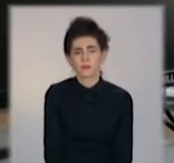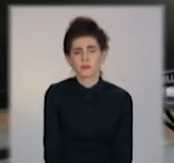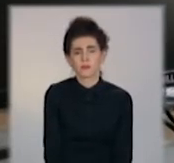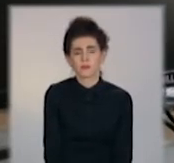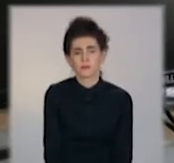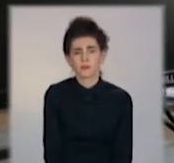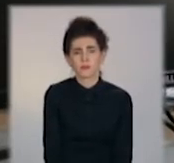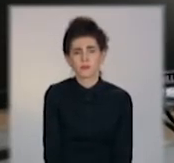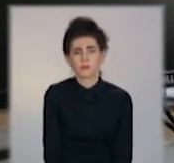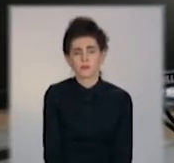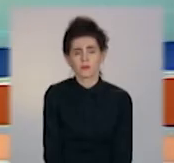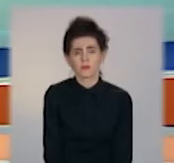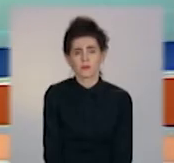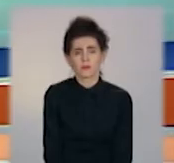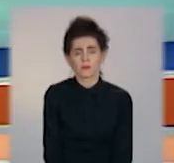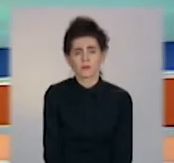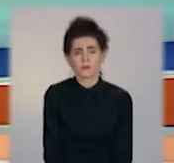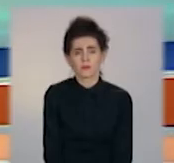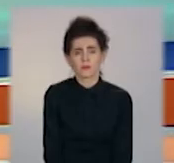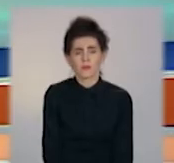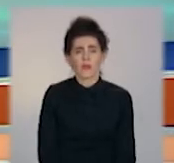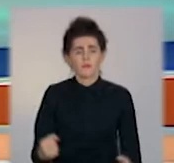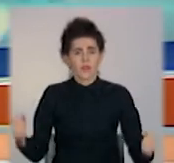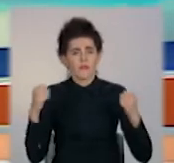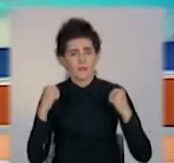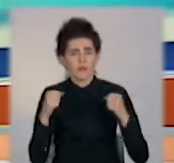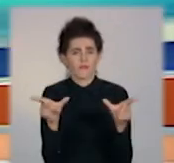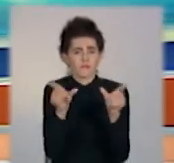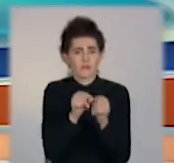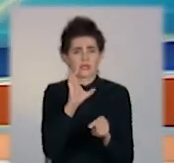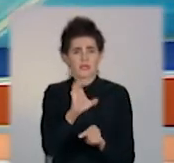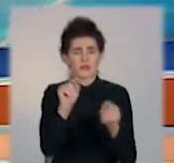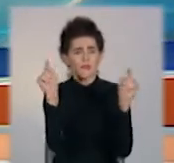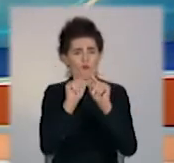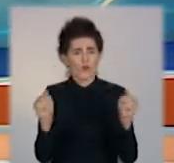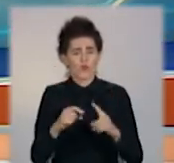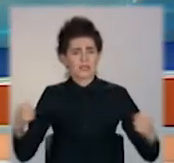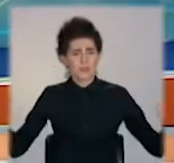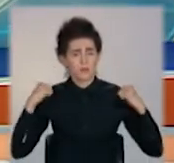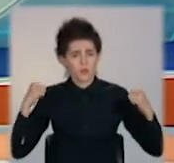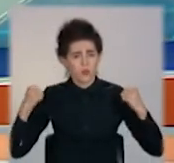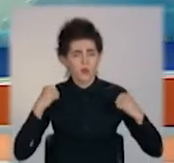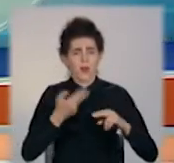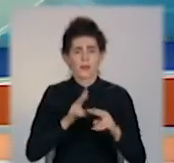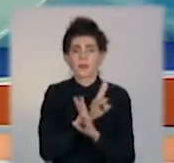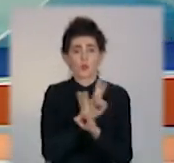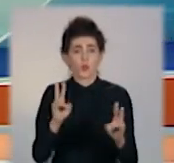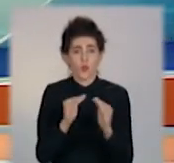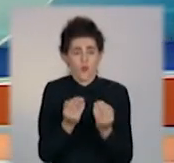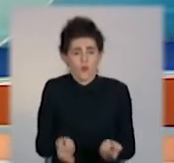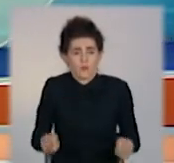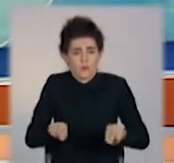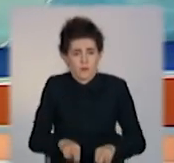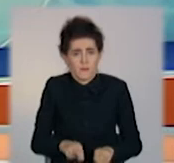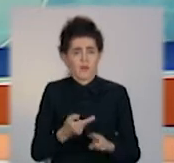«Донбас». Фізкультура із зірками спорту. Не виходячи з дому, тепер це